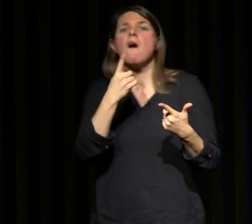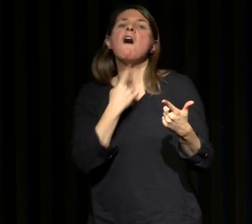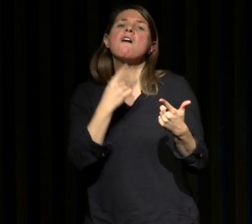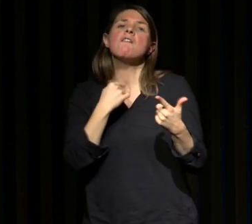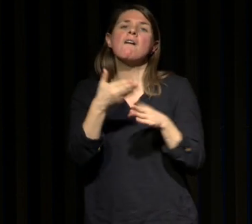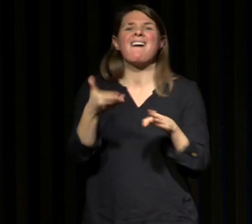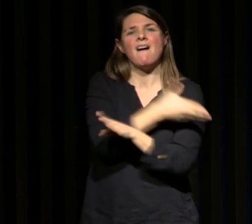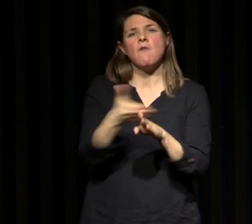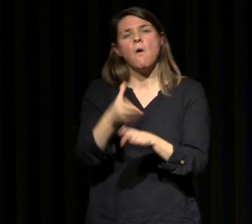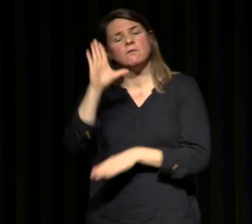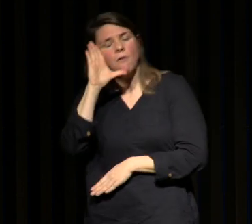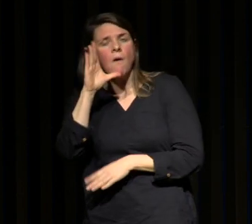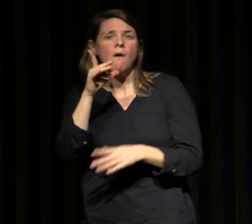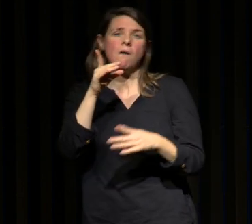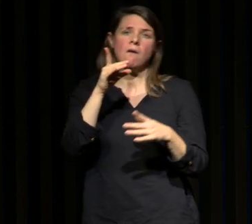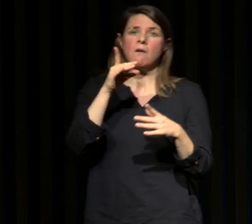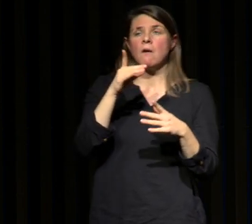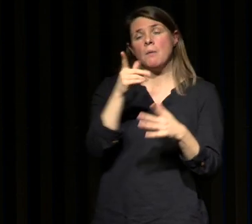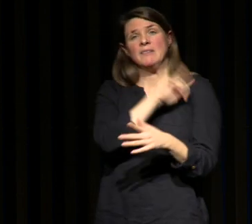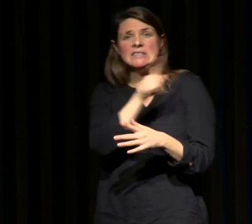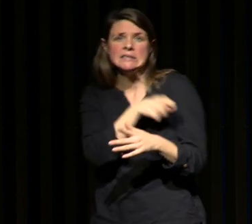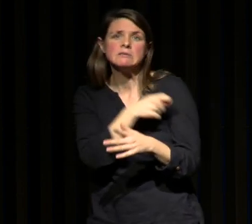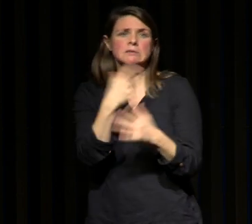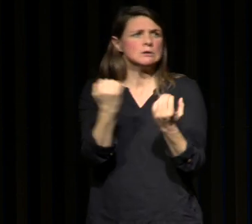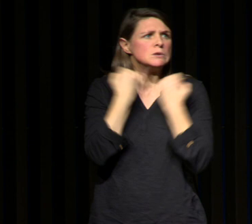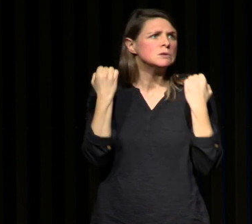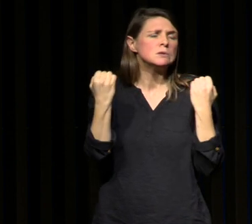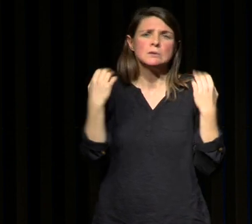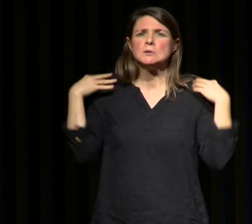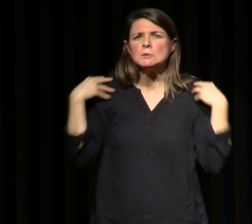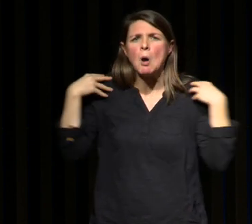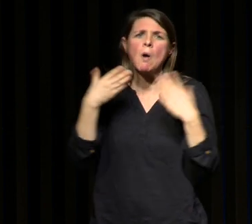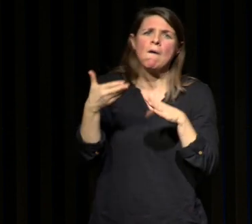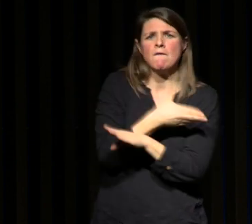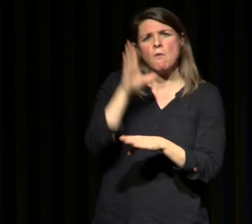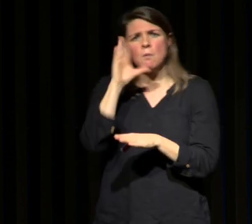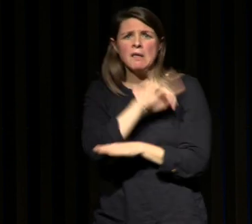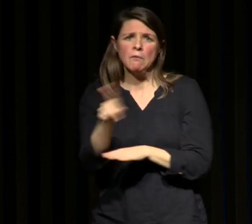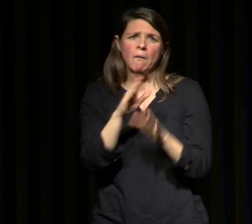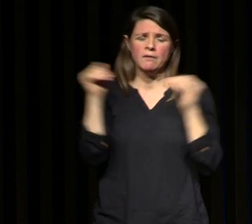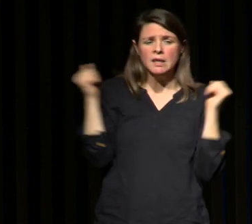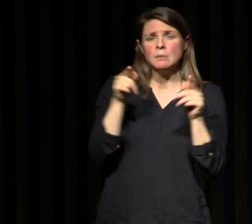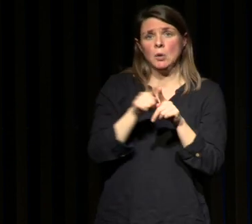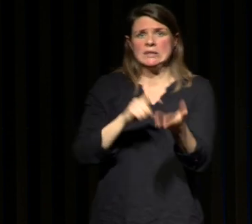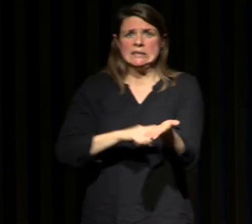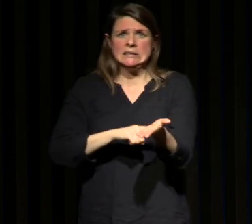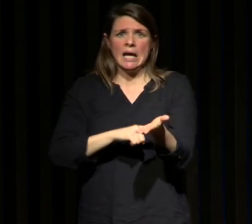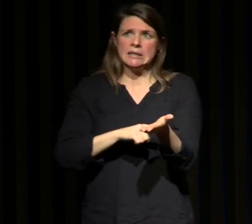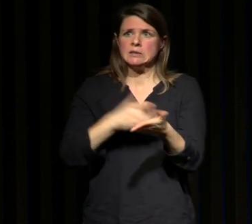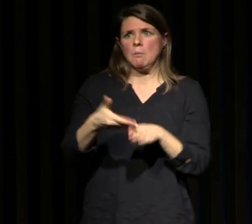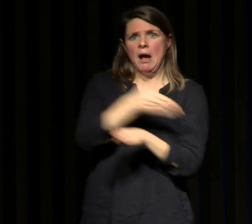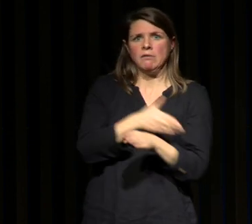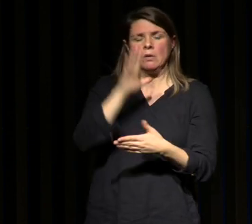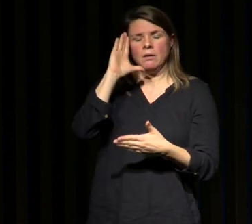avant d'aller vous coucher essayer de limiter les activités physiques essayer d'avoir une bonne hygiène de vie possiblement de limiter le stress avant l'endormissement